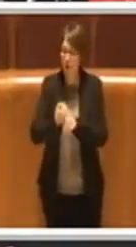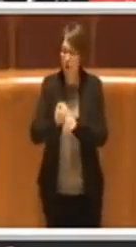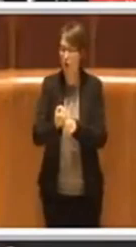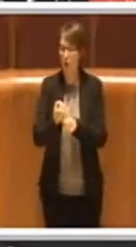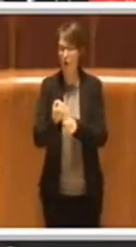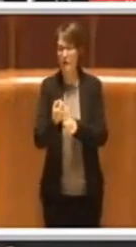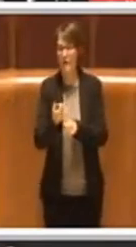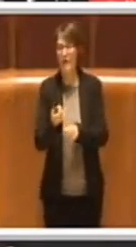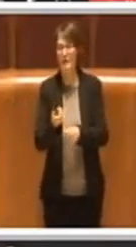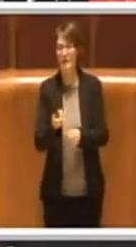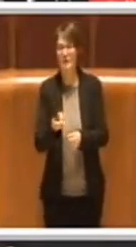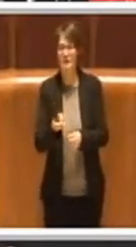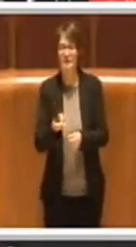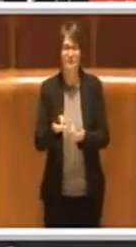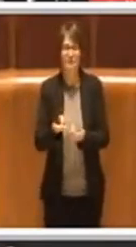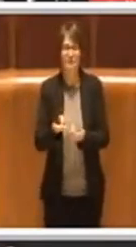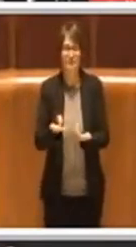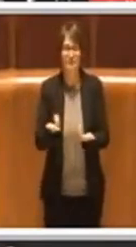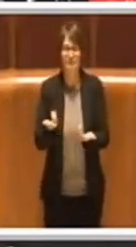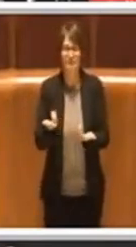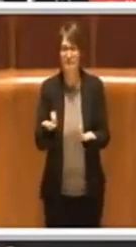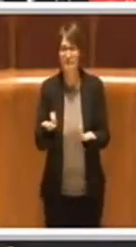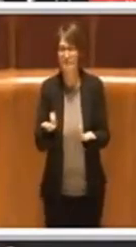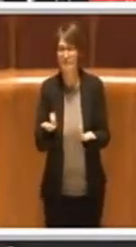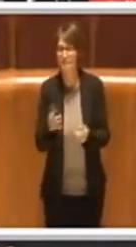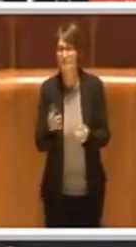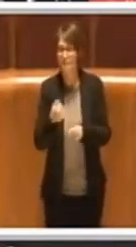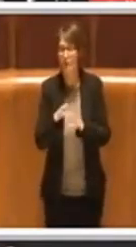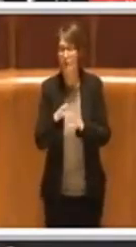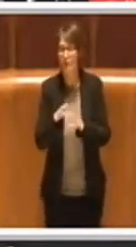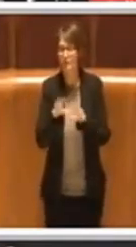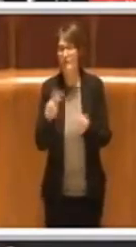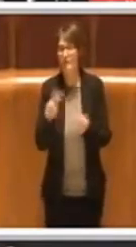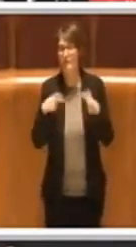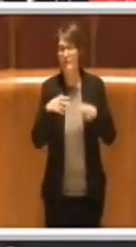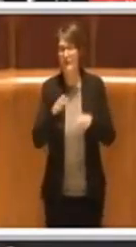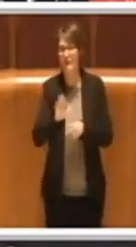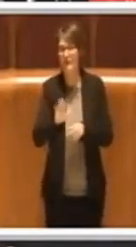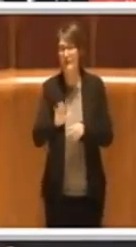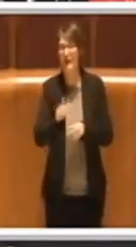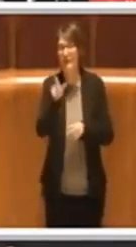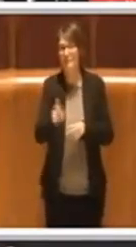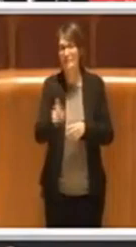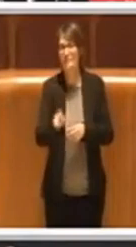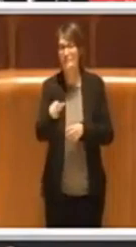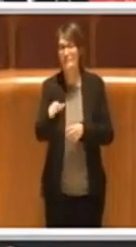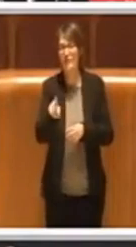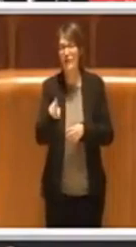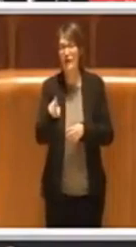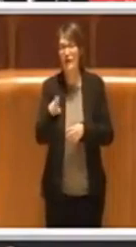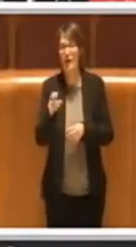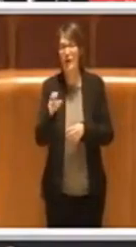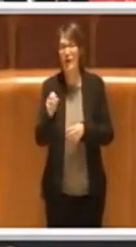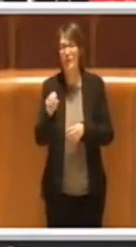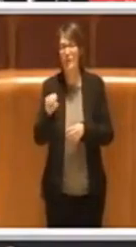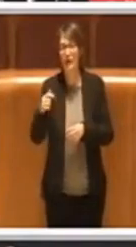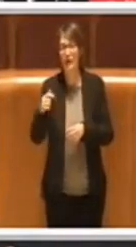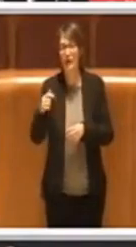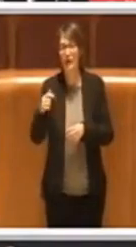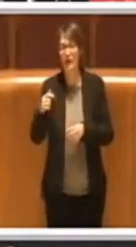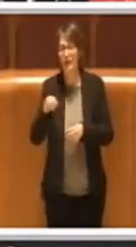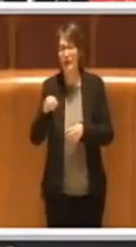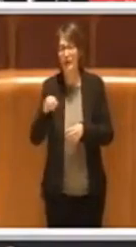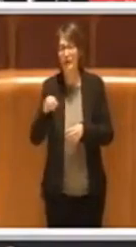maestro Proietti, da Gigi Proietti, non credo che la commissione valutatrice avrà alcun tipo di difficoltà a